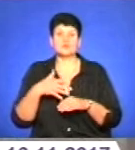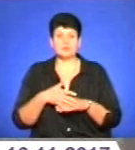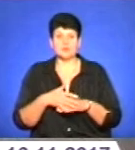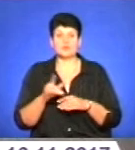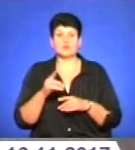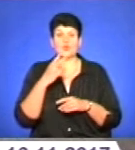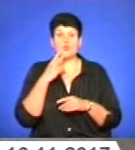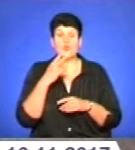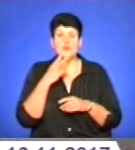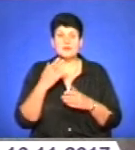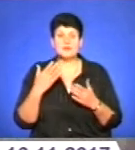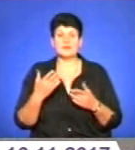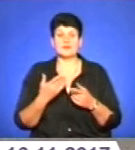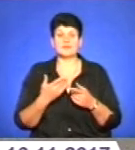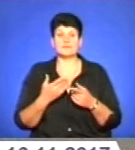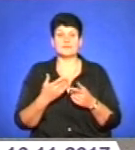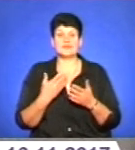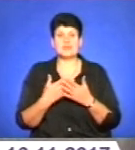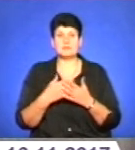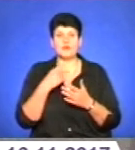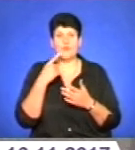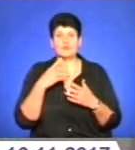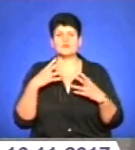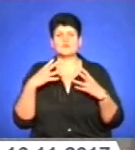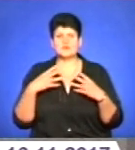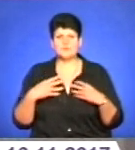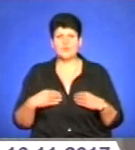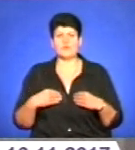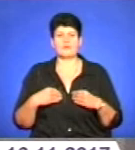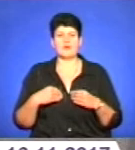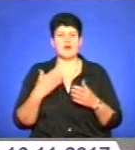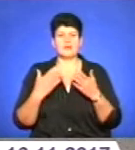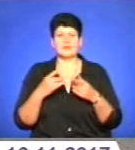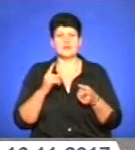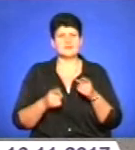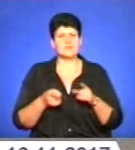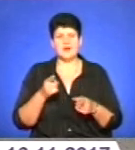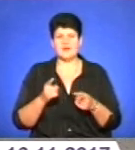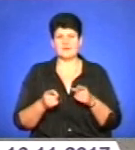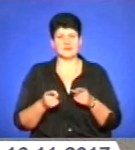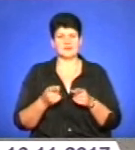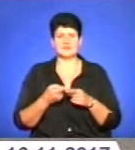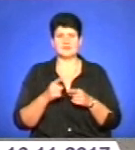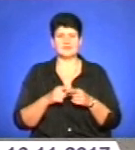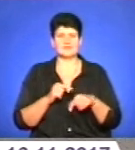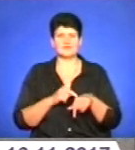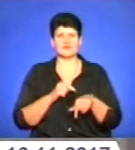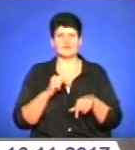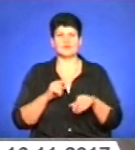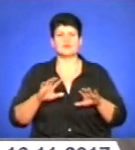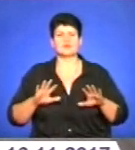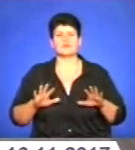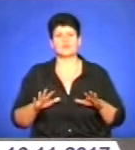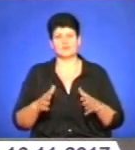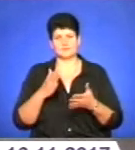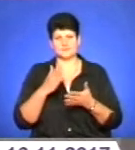коріння все-таки, воно ніби говорить, що заспокоїть. Але насправді ти відчуваєш, що ти втомлений.